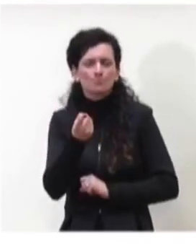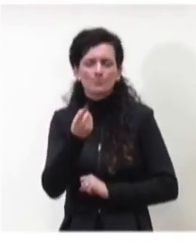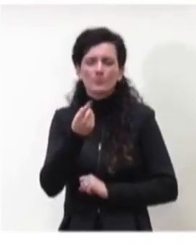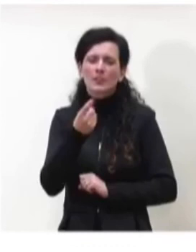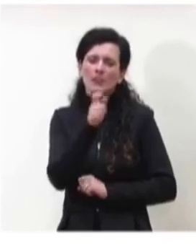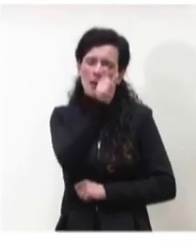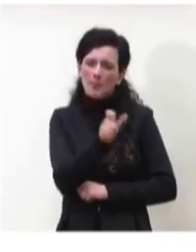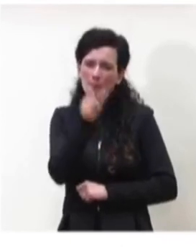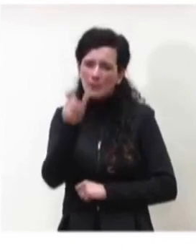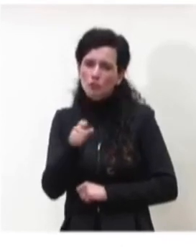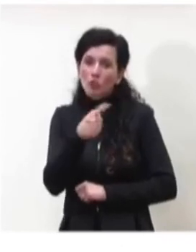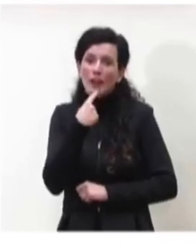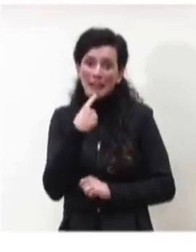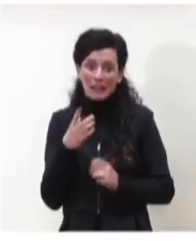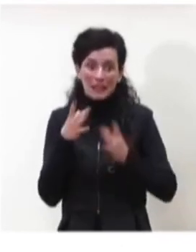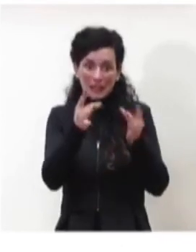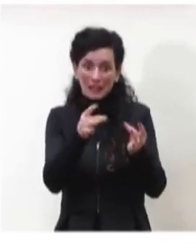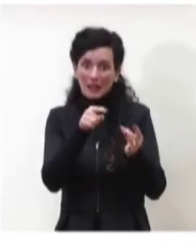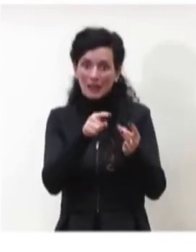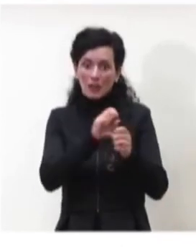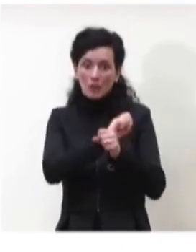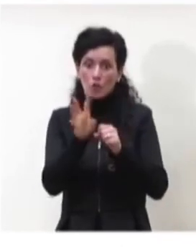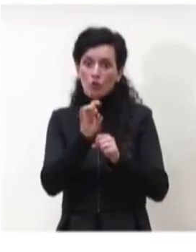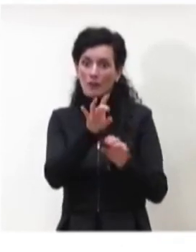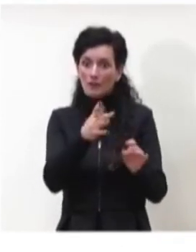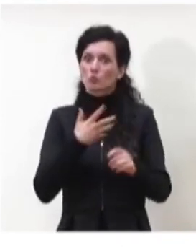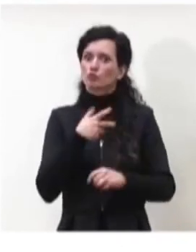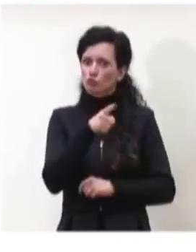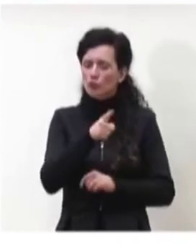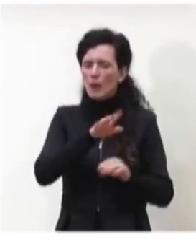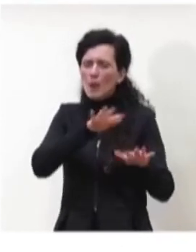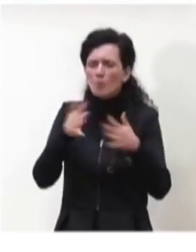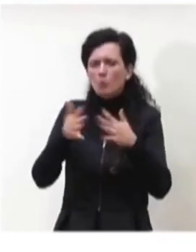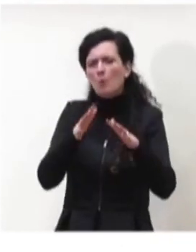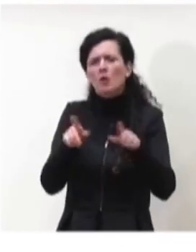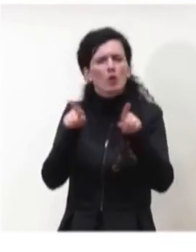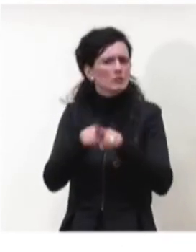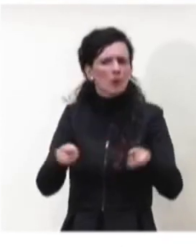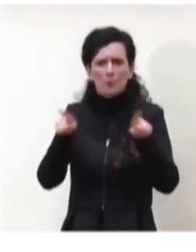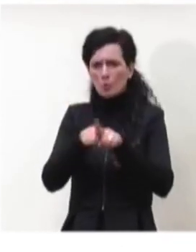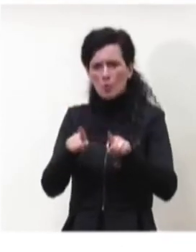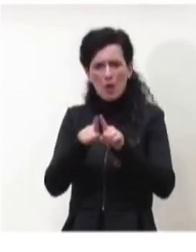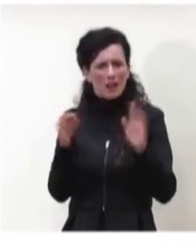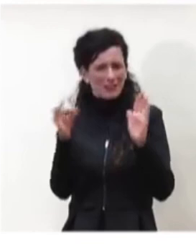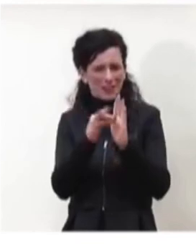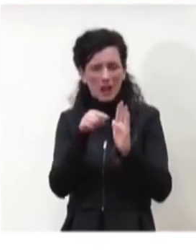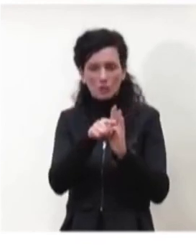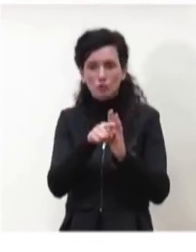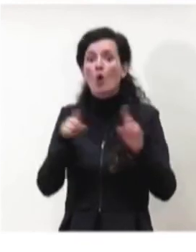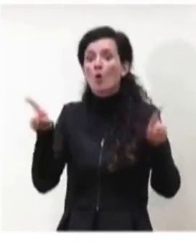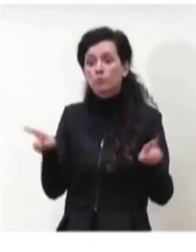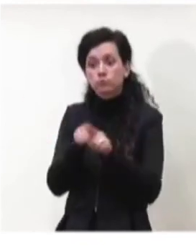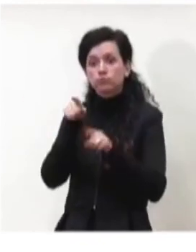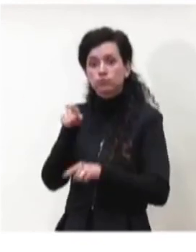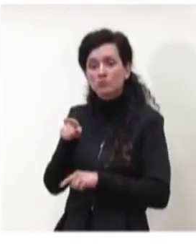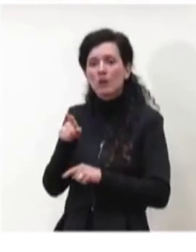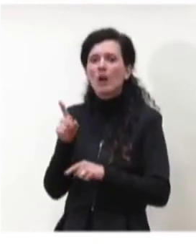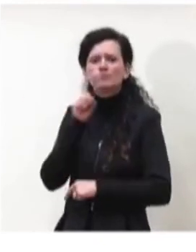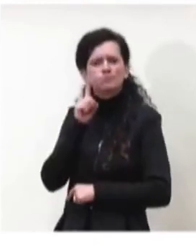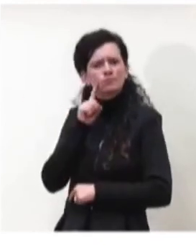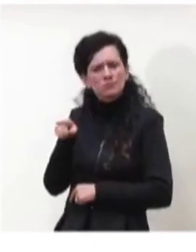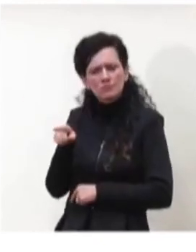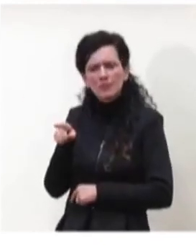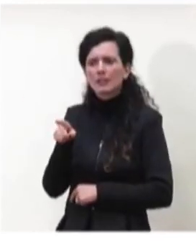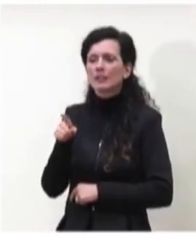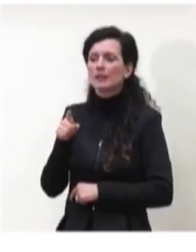persone che contrae l'infezione continua a essere più o meno la stessa, così come rimane abbastanza costante il fatto